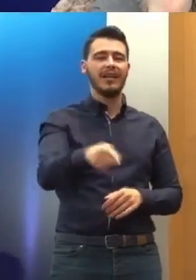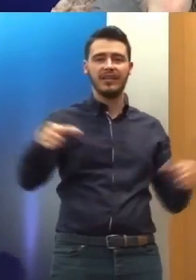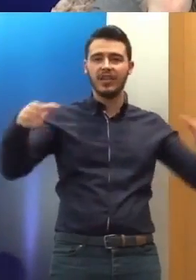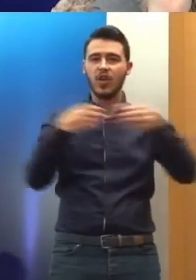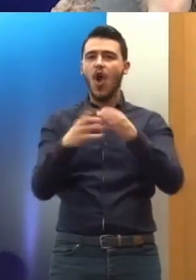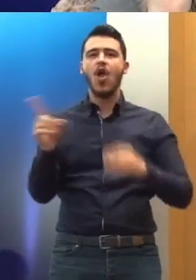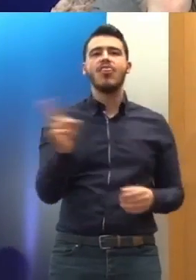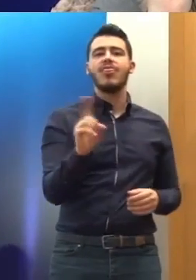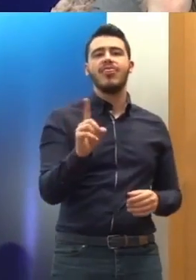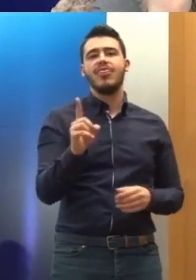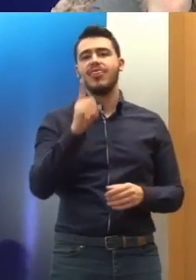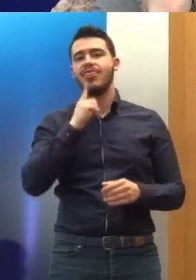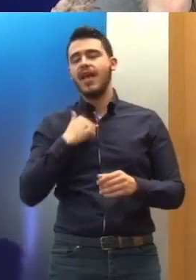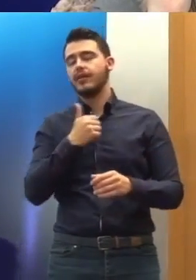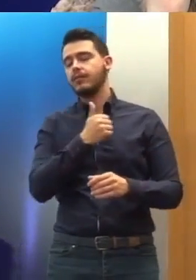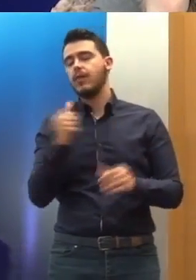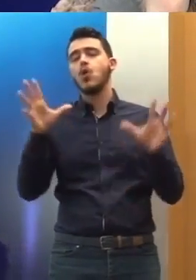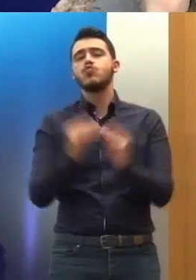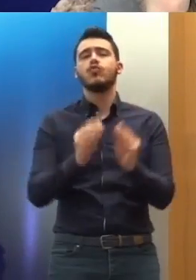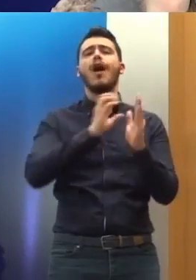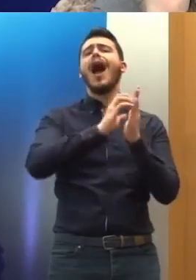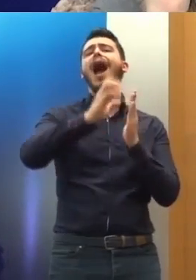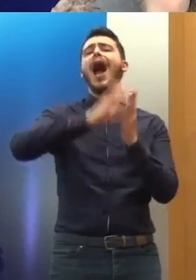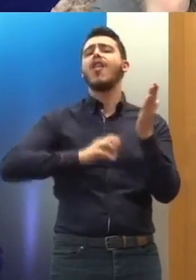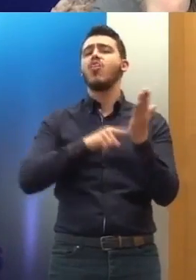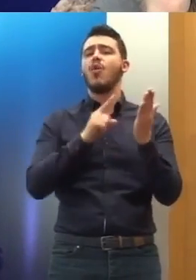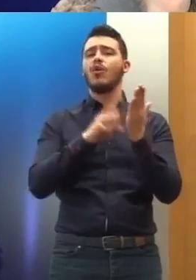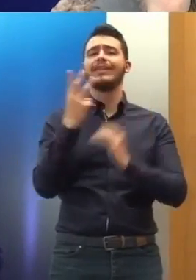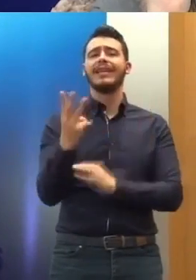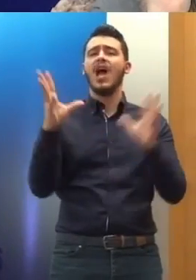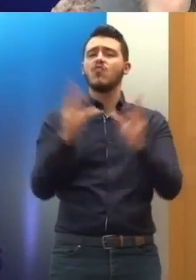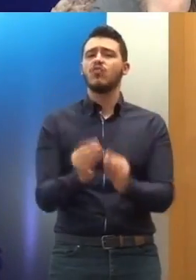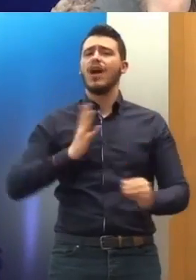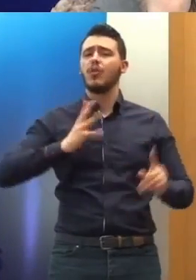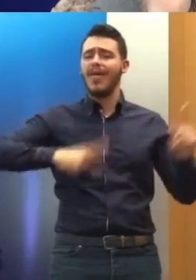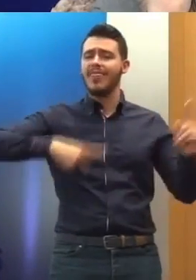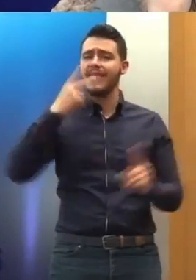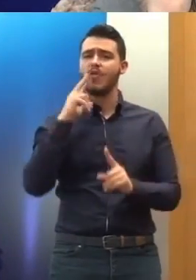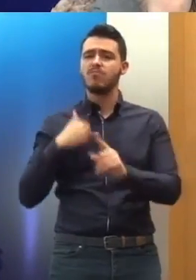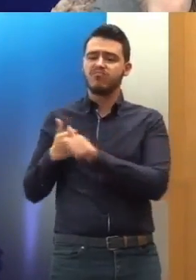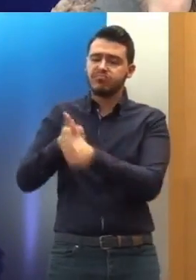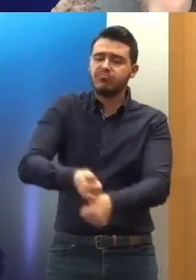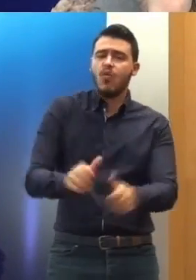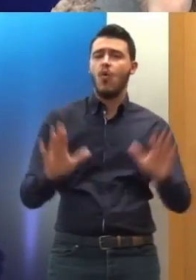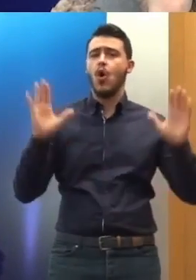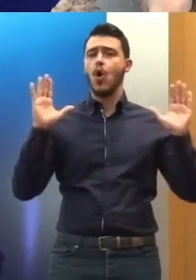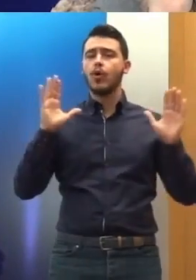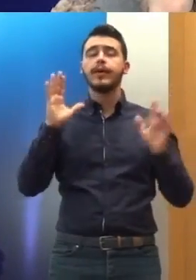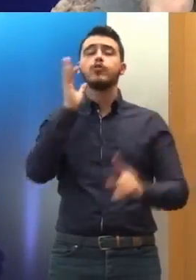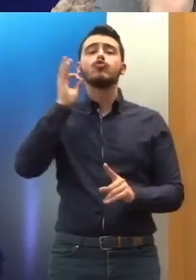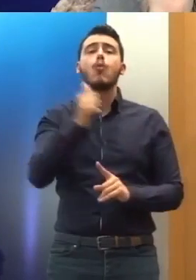ερμηνεύει την Ευρωπαϊκή Σύμβαση, το άρθρο 3, στο οποίο νοικοδομεί η Ευρωπαϊκή Σύμβαση για την πρόληψη που,